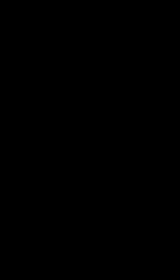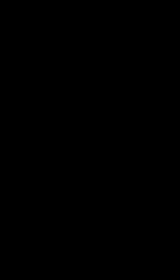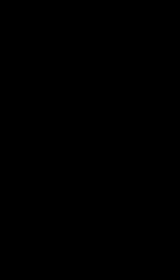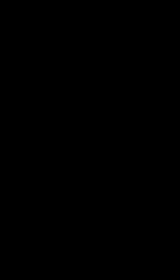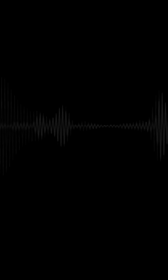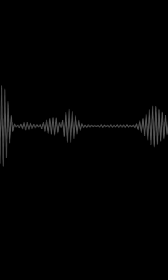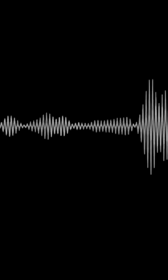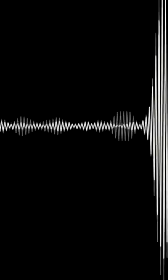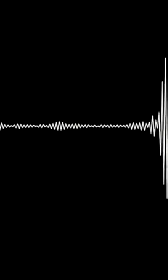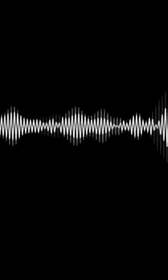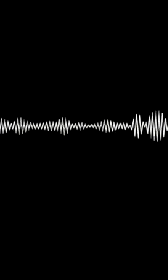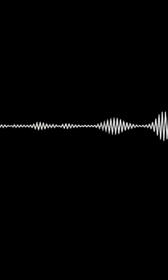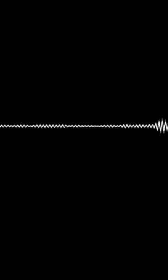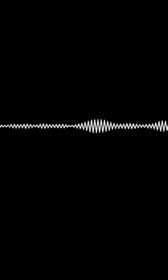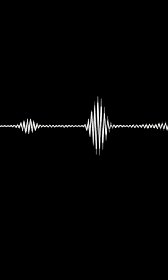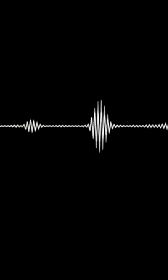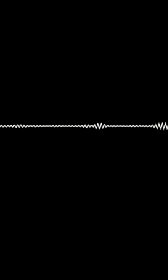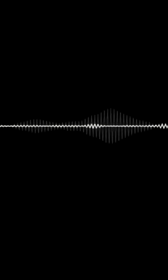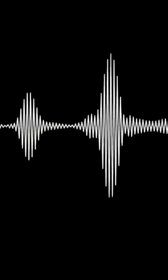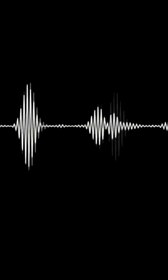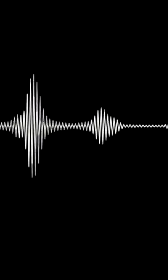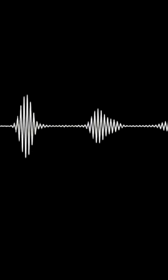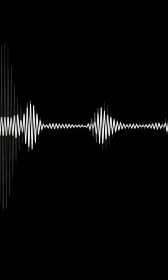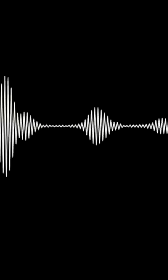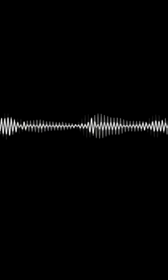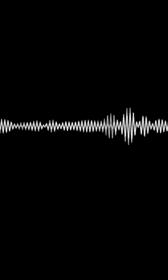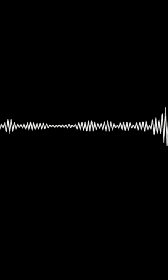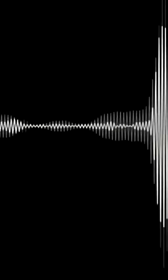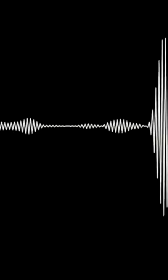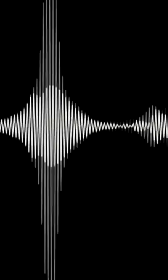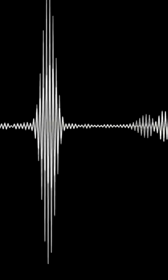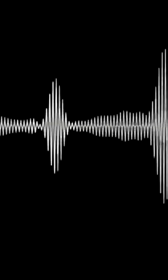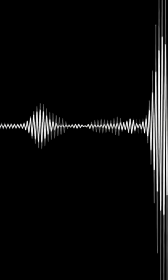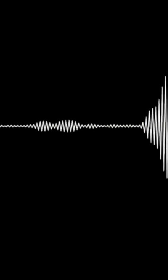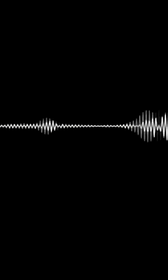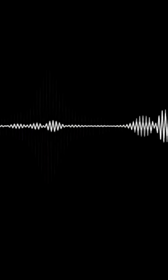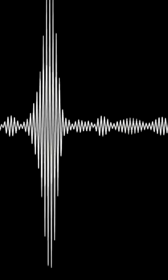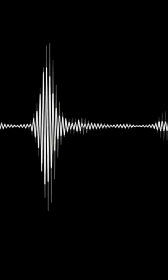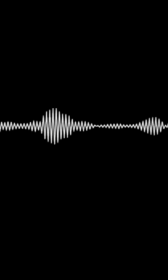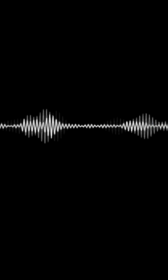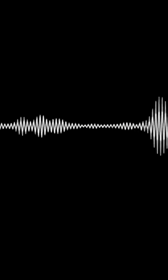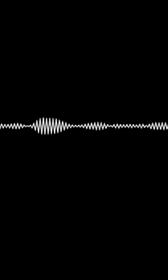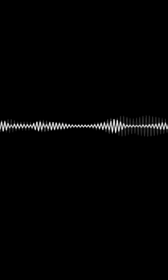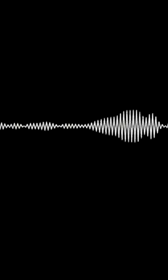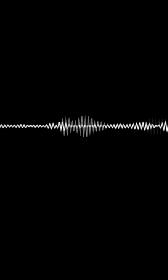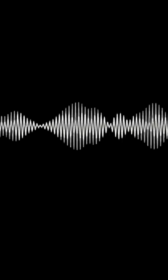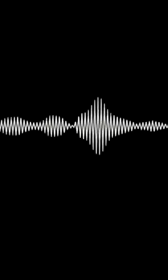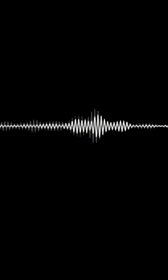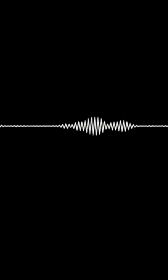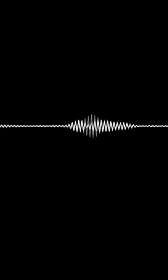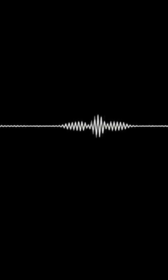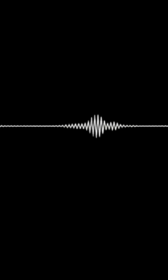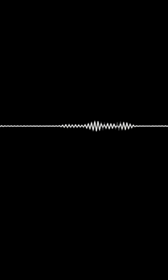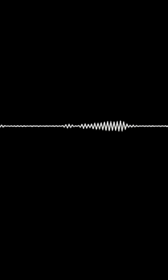Dzień dobry, witam serdecznie na kolejnej debacie z cyklu Pandemiokracja,